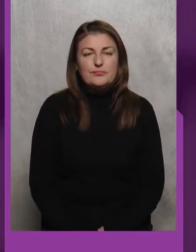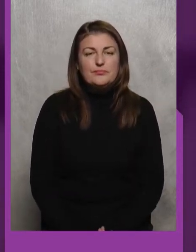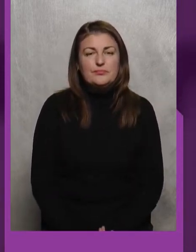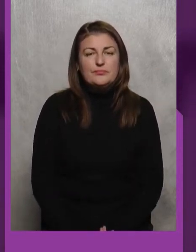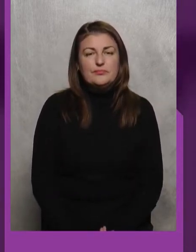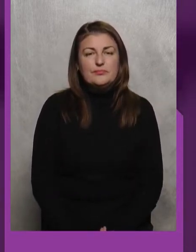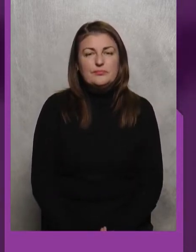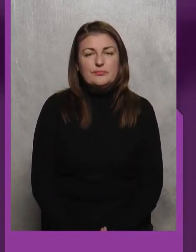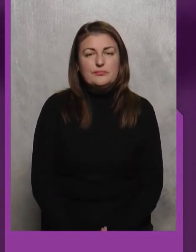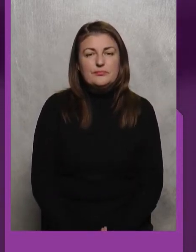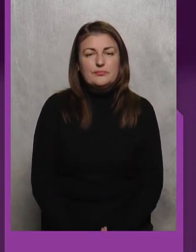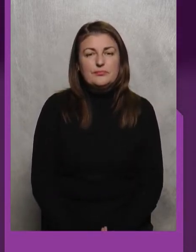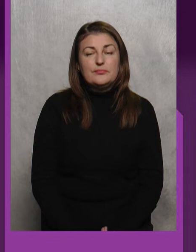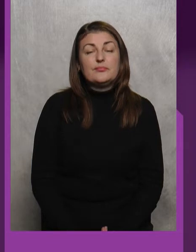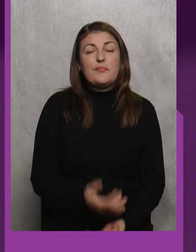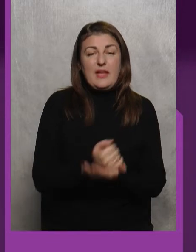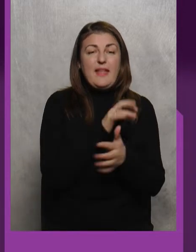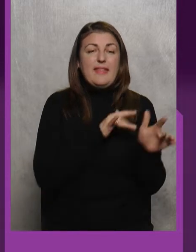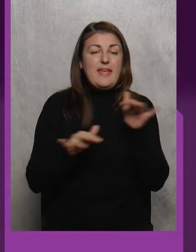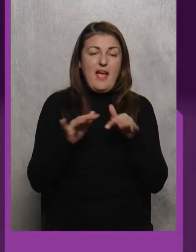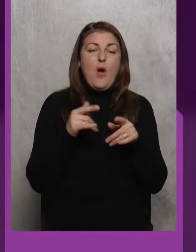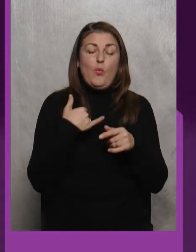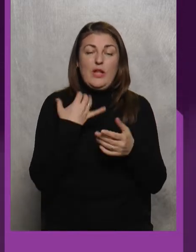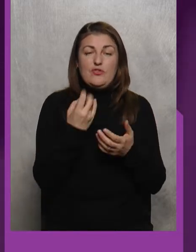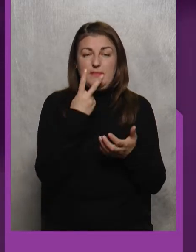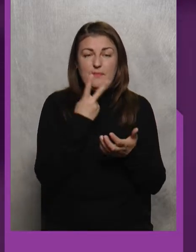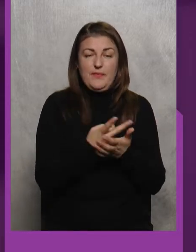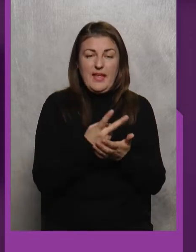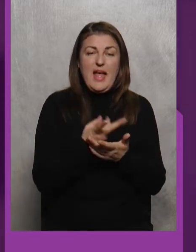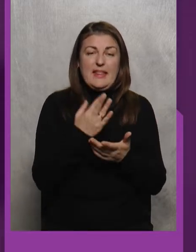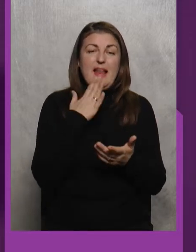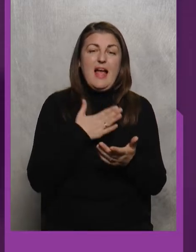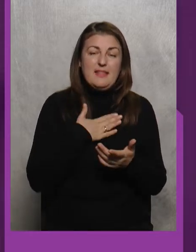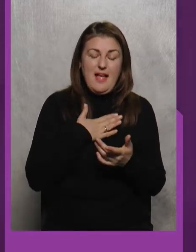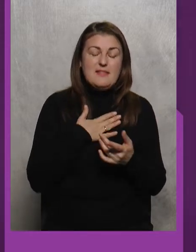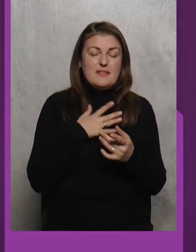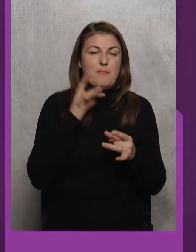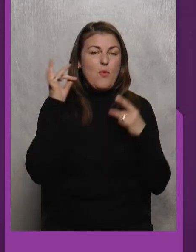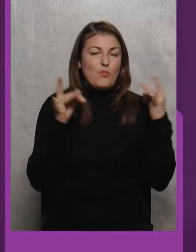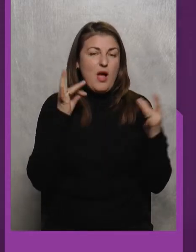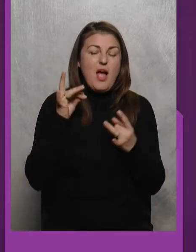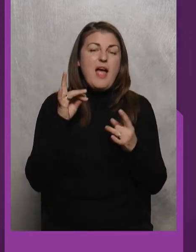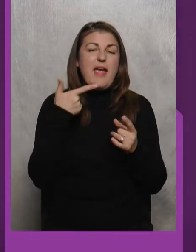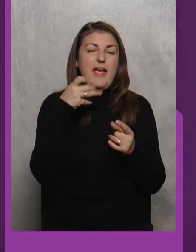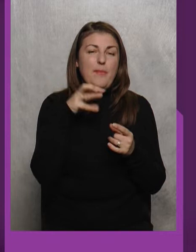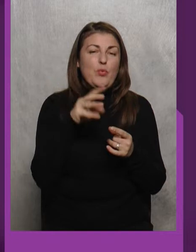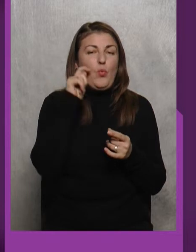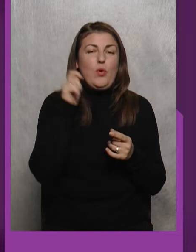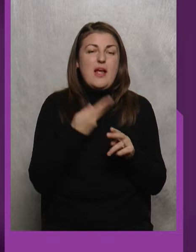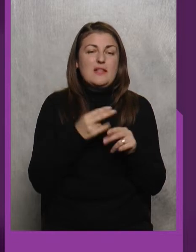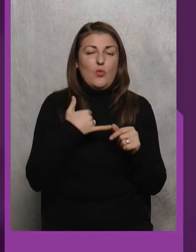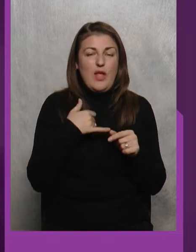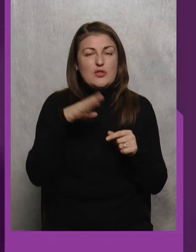Дією Дією Нам зараз Ще раз Для нас Пролунає гімн України Це у нас